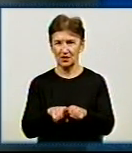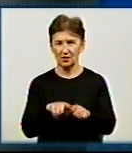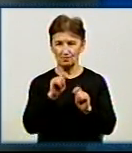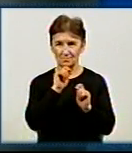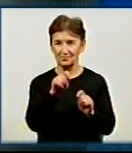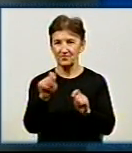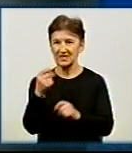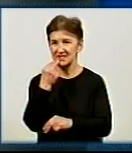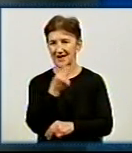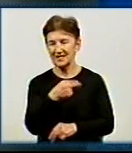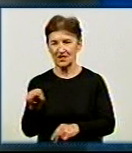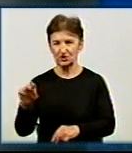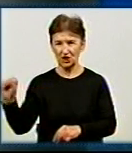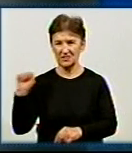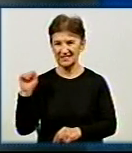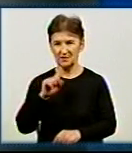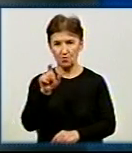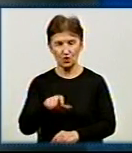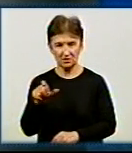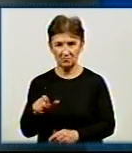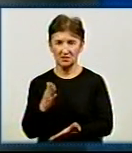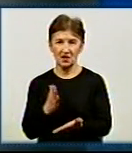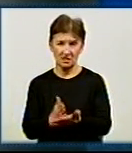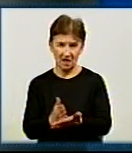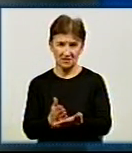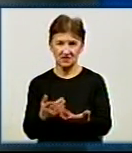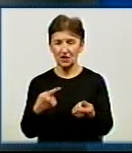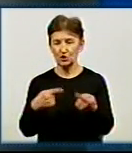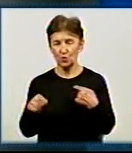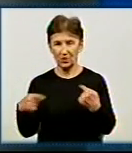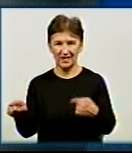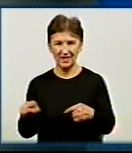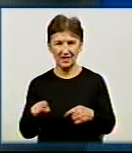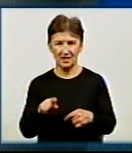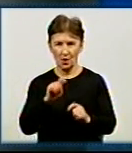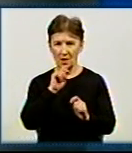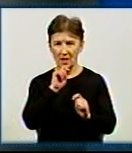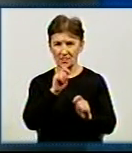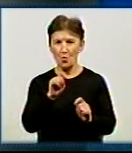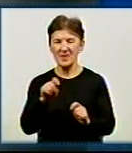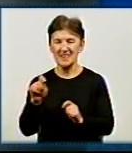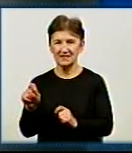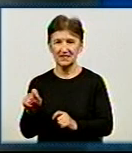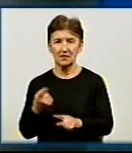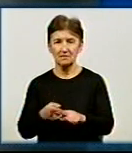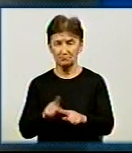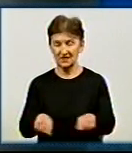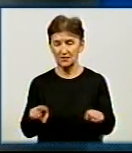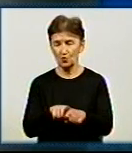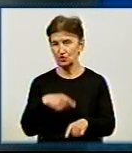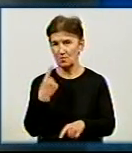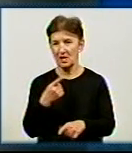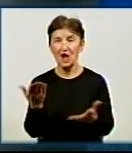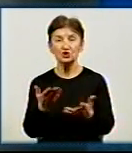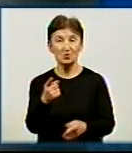найкращих спортсменів, адже існують і інші подібні номінації іншого рівня. Про це поговоримо також. Чим ми